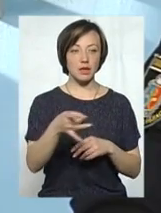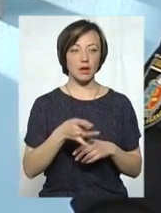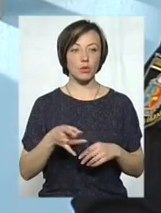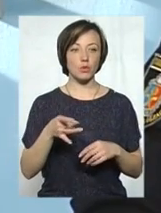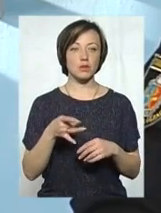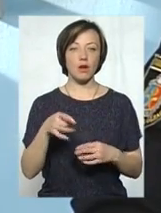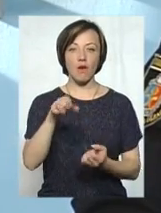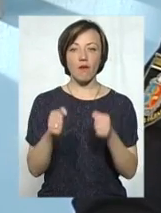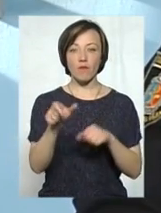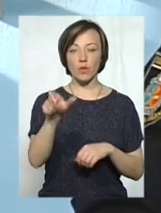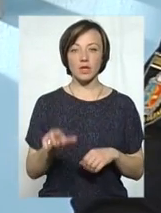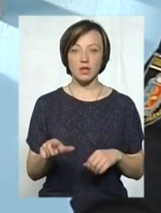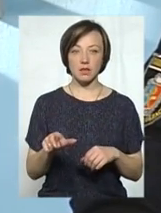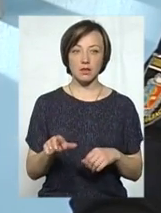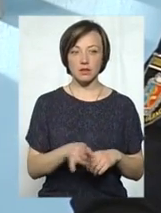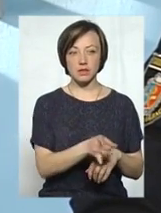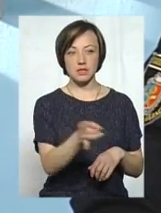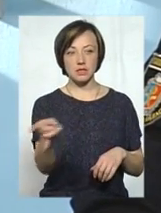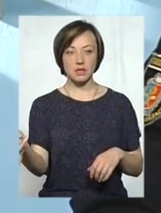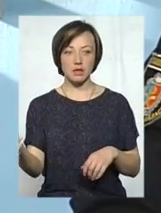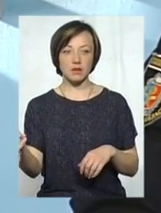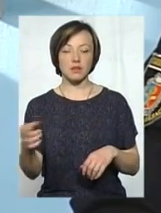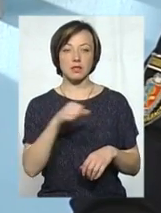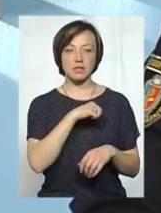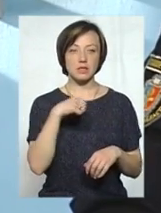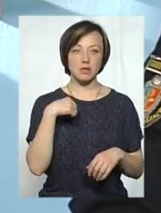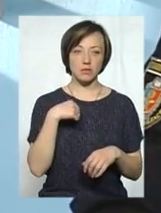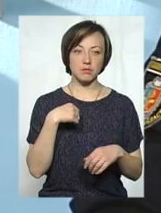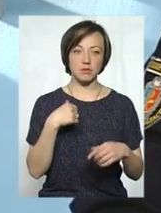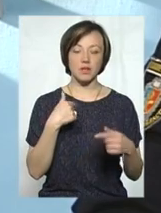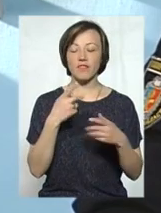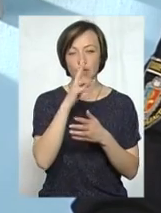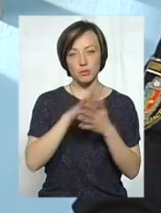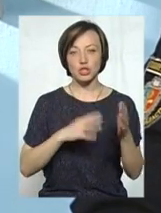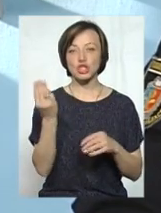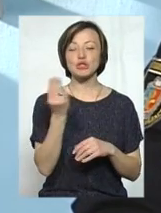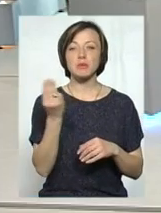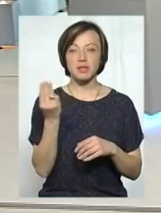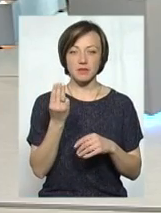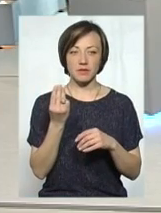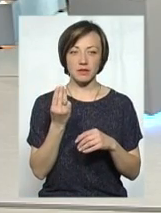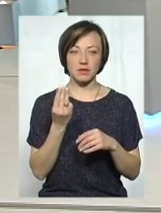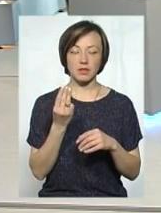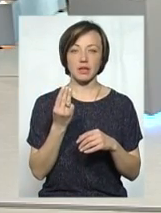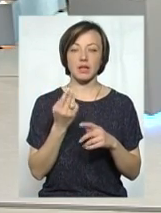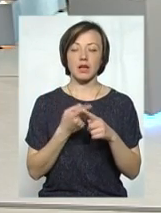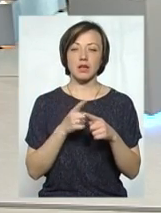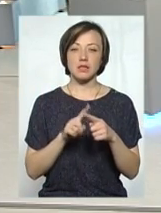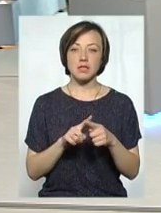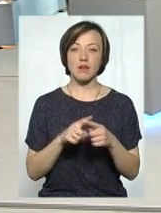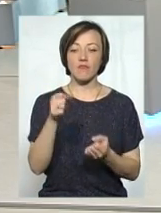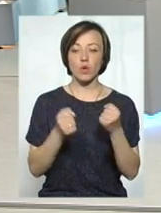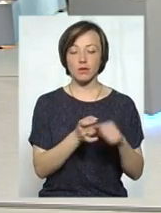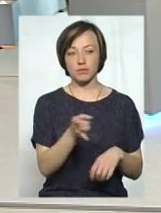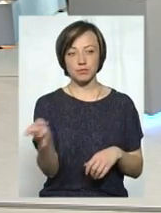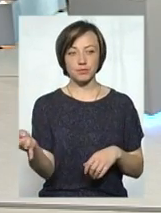де водій з'їхав в кювет, внаслідок чого саме… Це Шепетівка, вибачаюся, по цій даній ситуації, Шепетівка, де водій